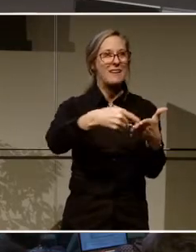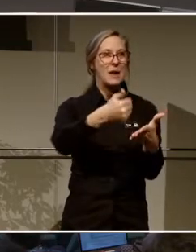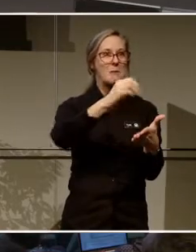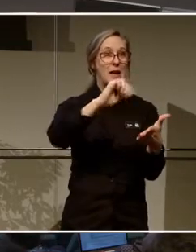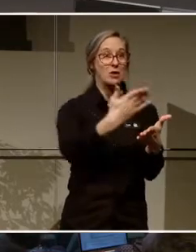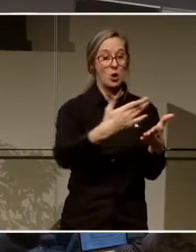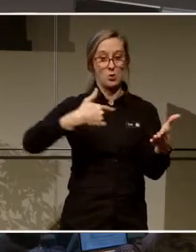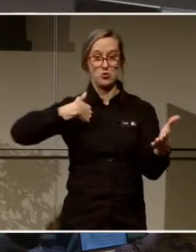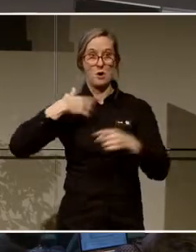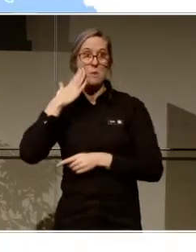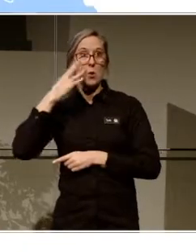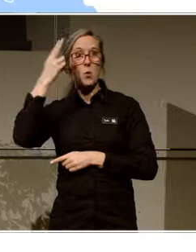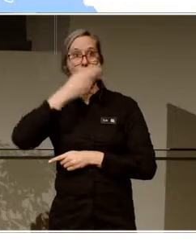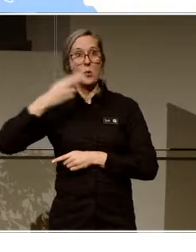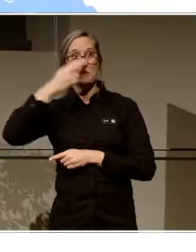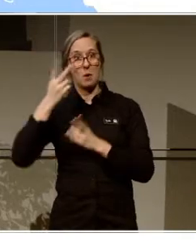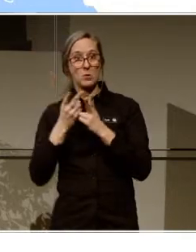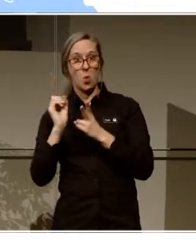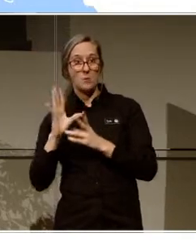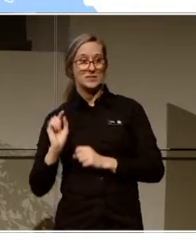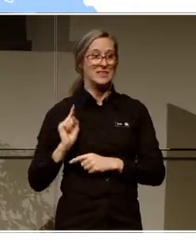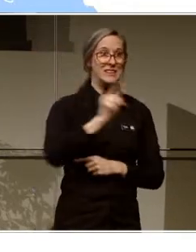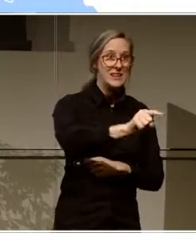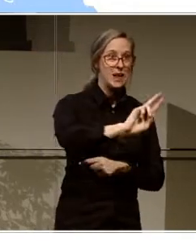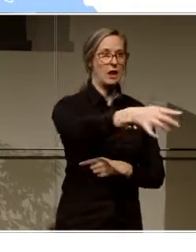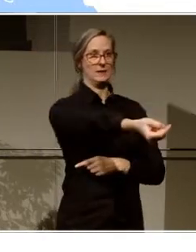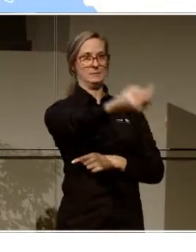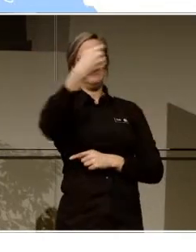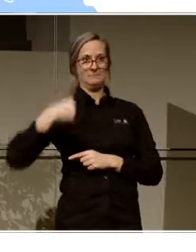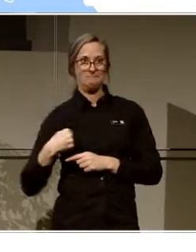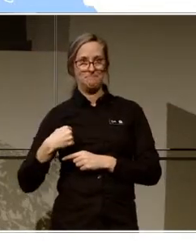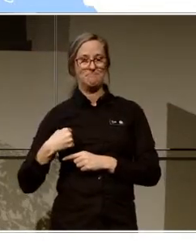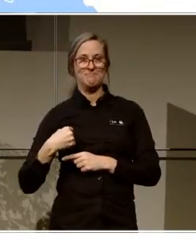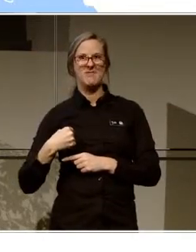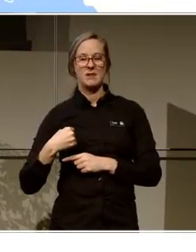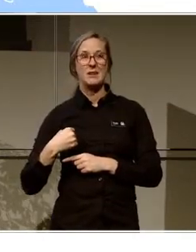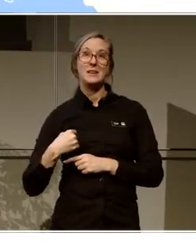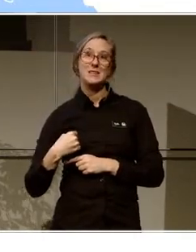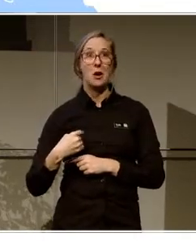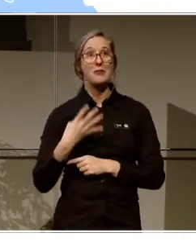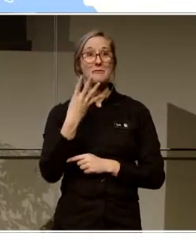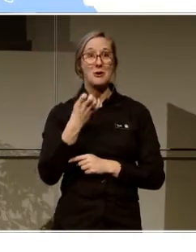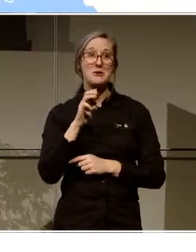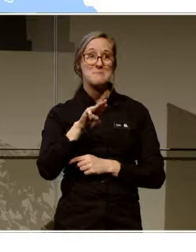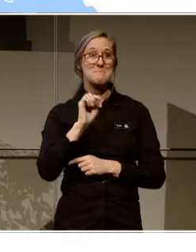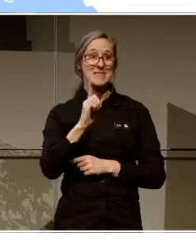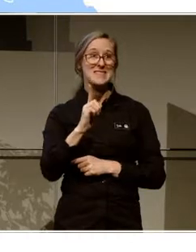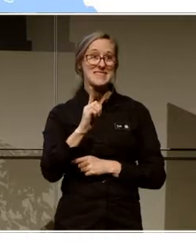jag bor i Umeå. Om jag ska åka till honom eller han ska åka till mig så är det ju 40 mil.